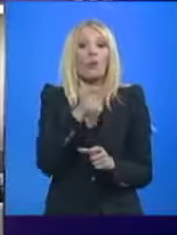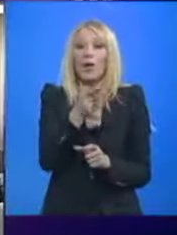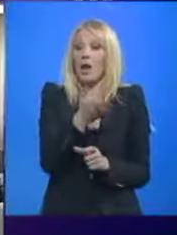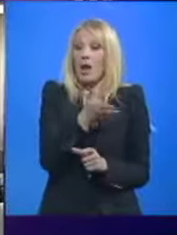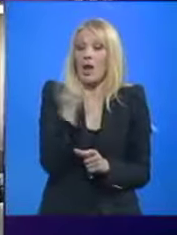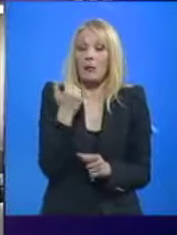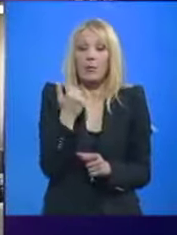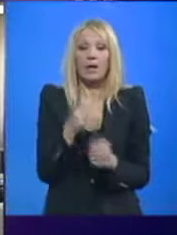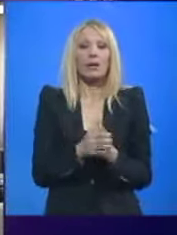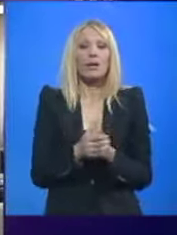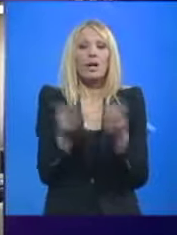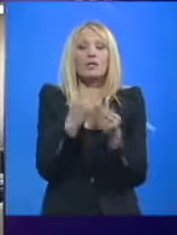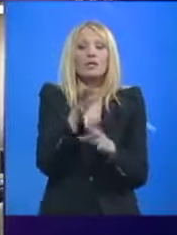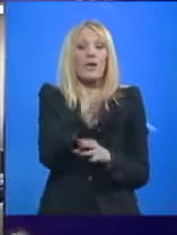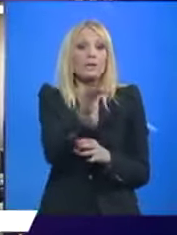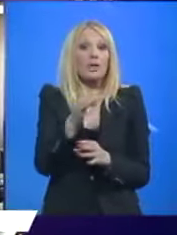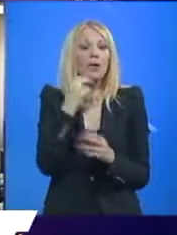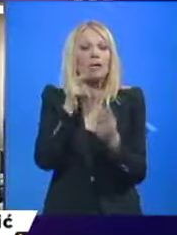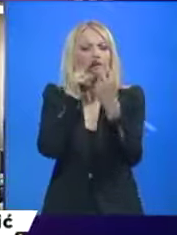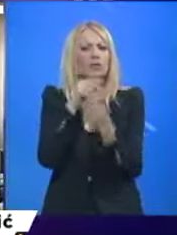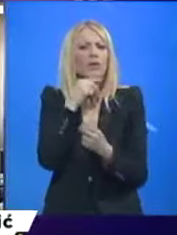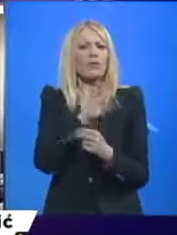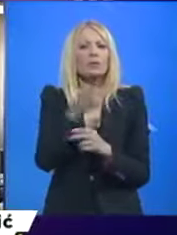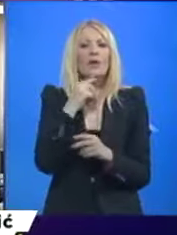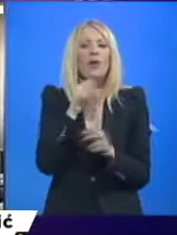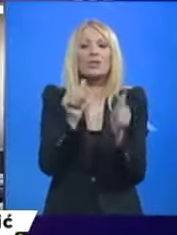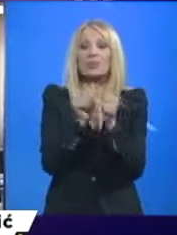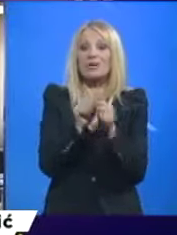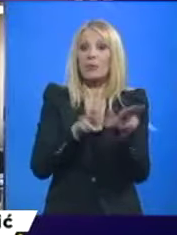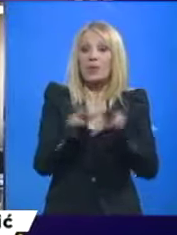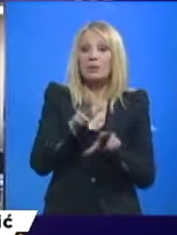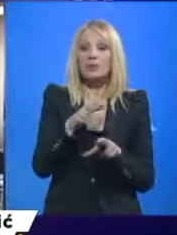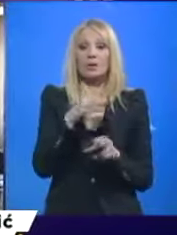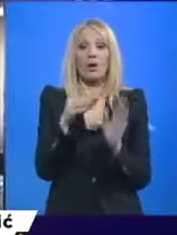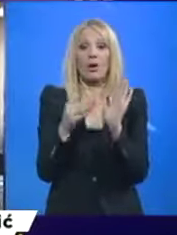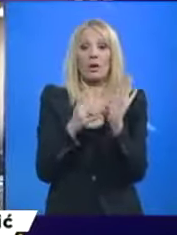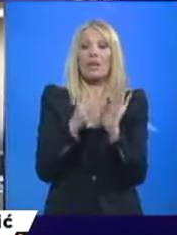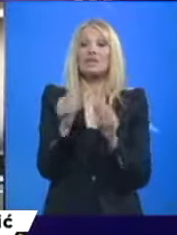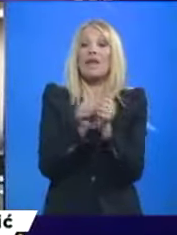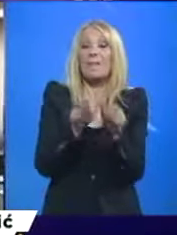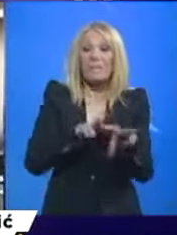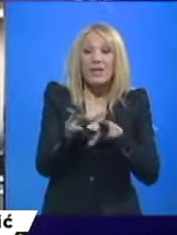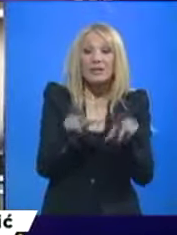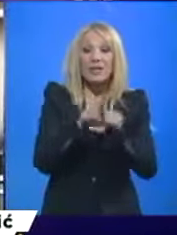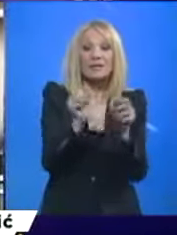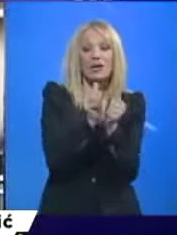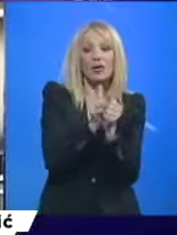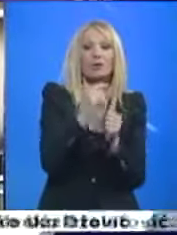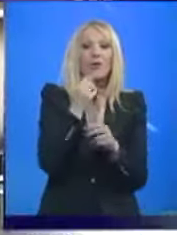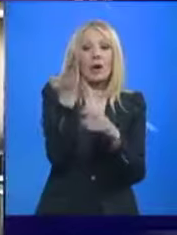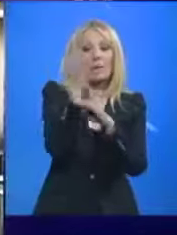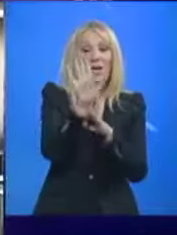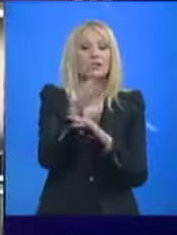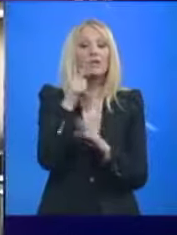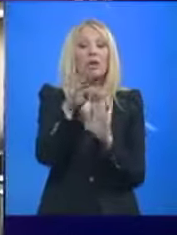nema. Zašto bi sva opozicija sučeljavala koplja samo sa premijerom? Dovoljno da sa ministrima i sa onima koji predstavljaju